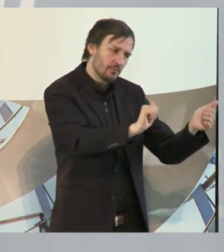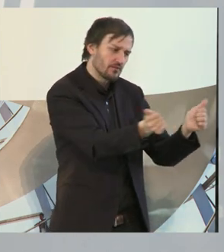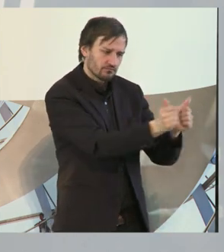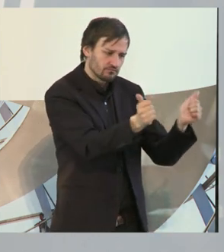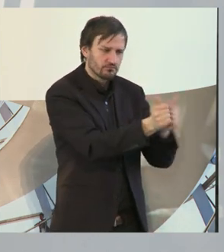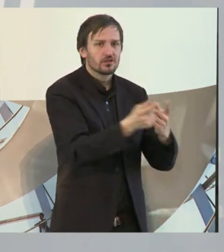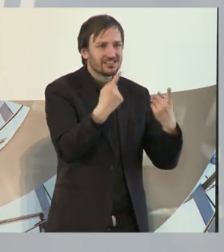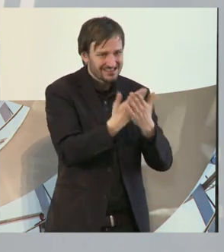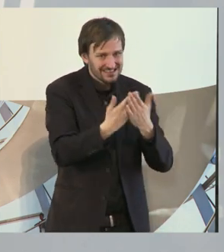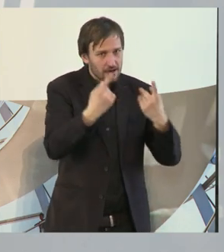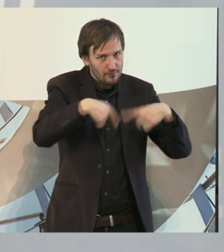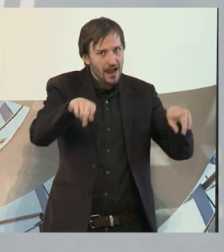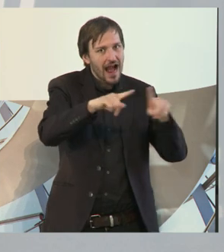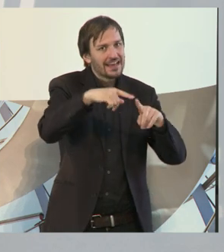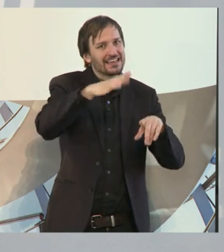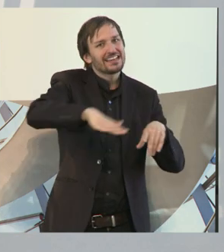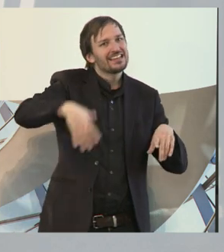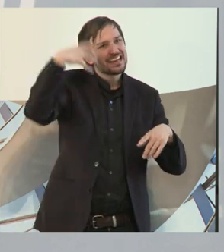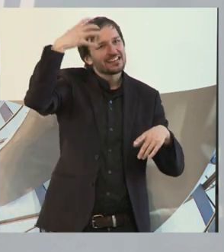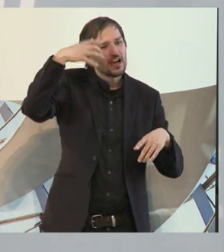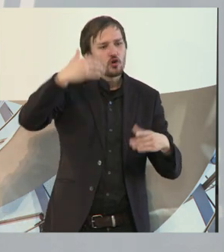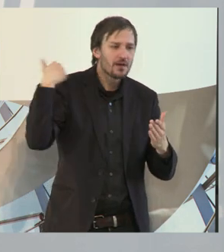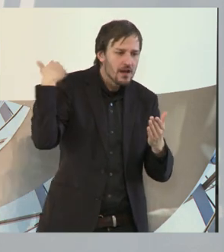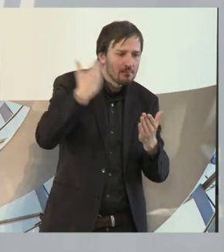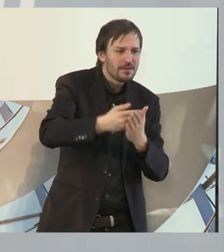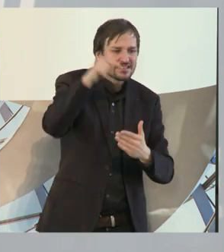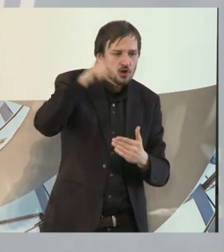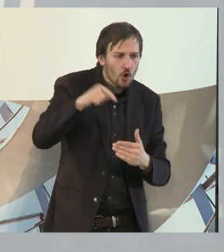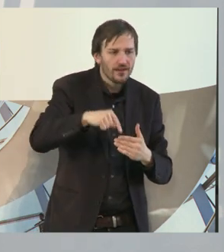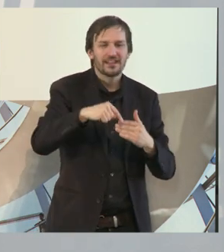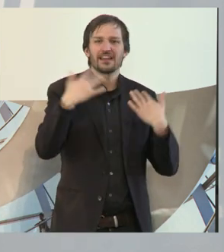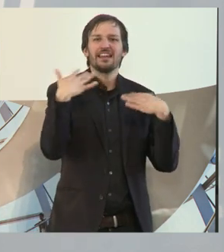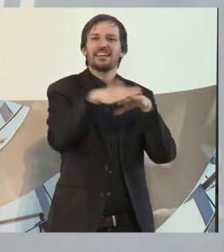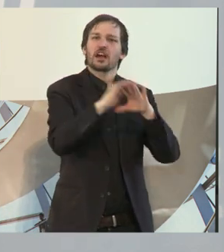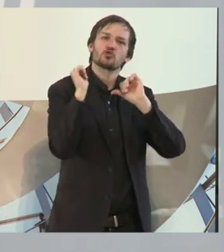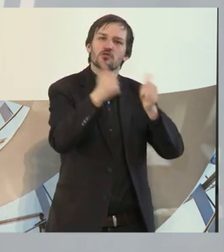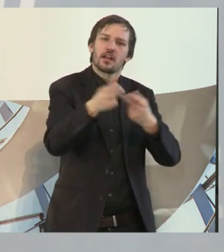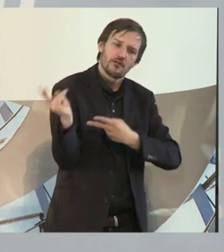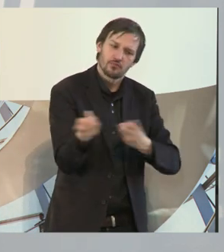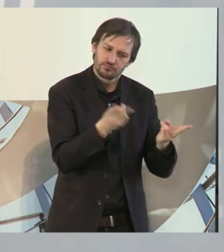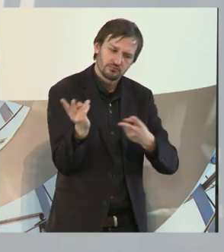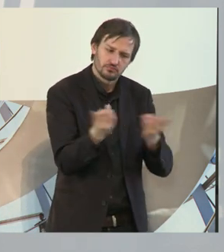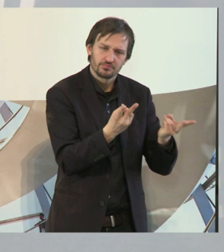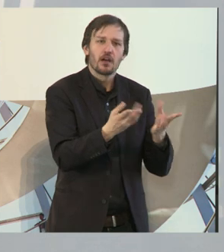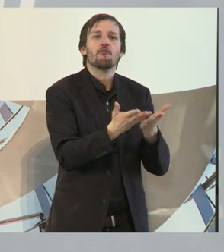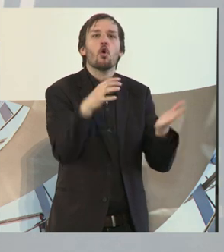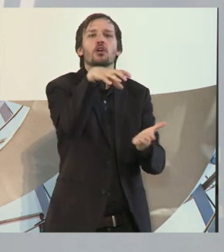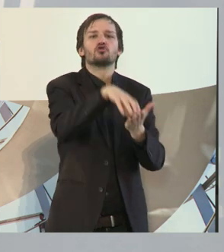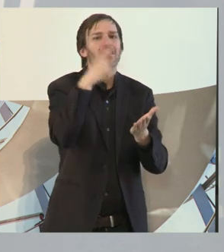Kindertraum liefert Integrationshelfer bis heute an vier verschiedenen Schulen in der Stadt Nettetal.